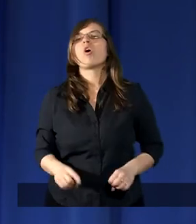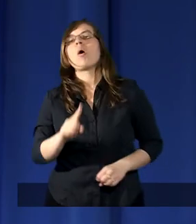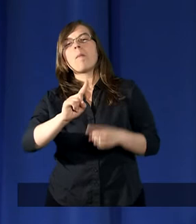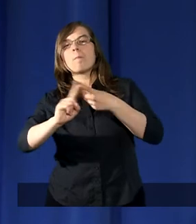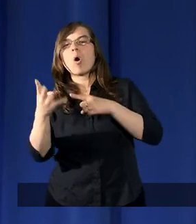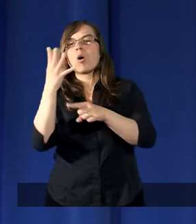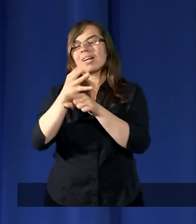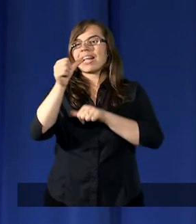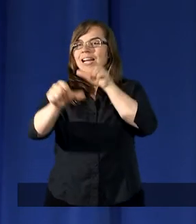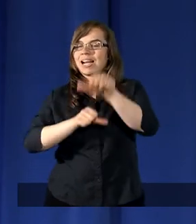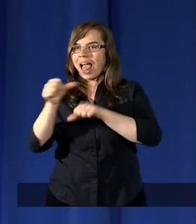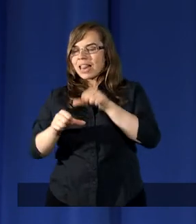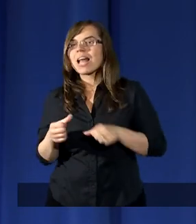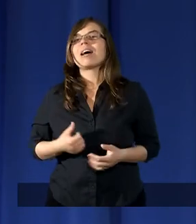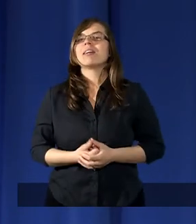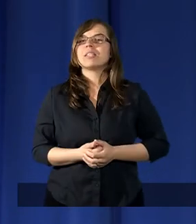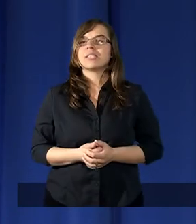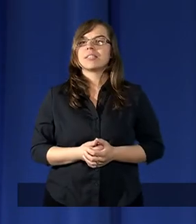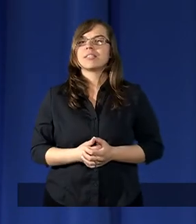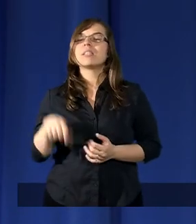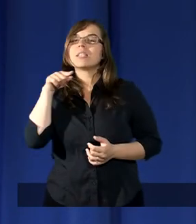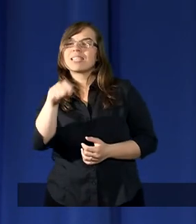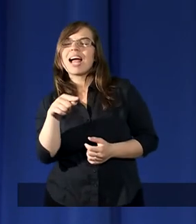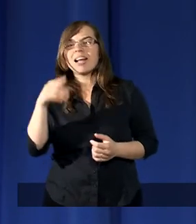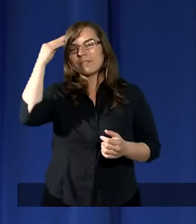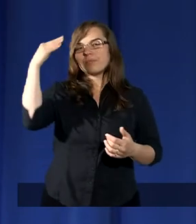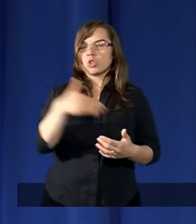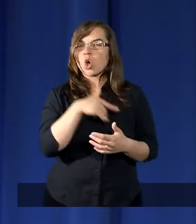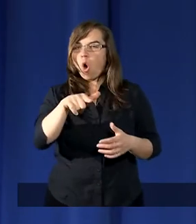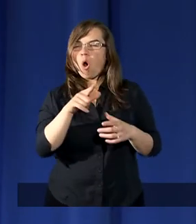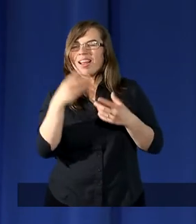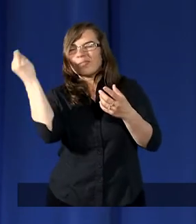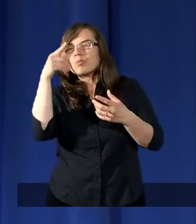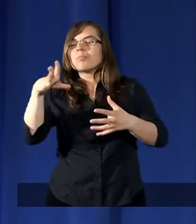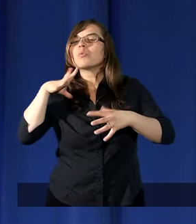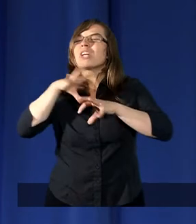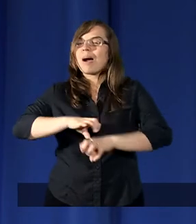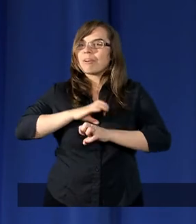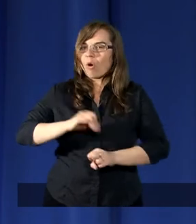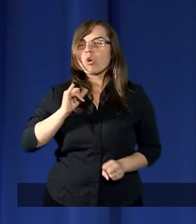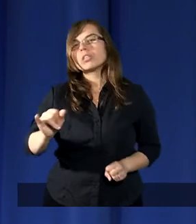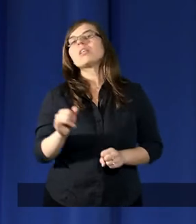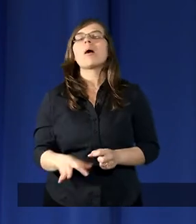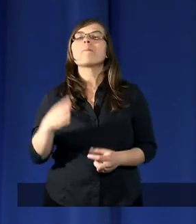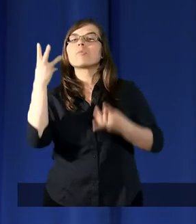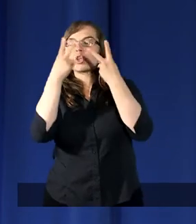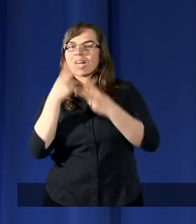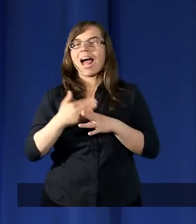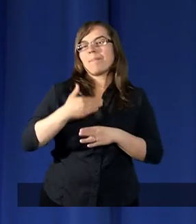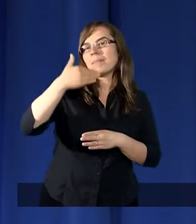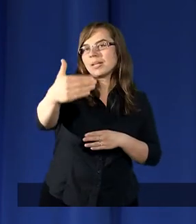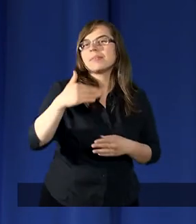40 latach w tej szkole cierpliwości czytamy,